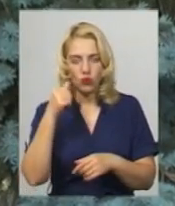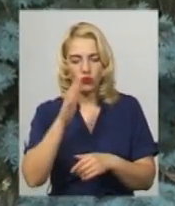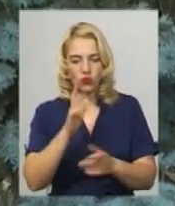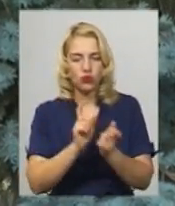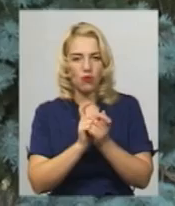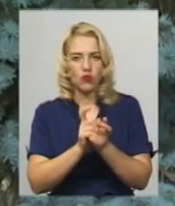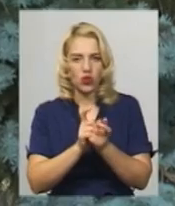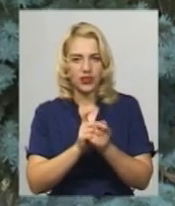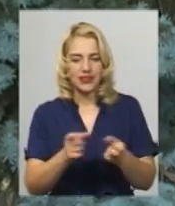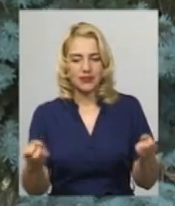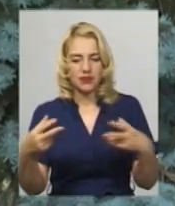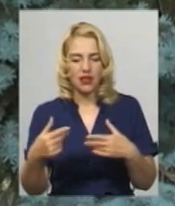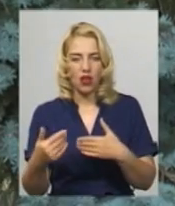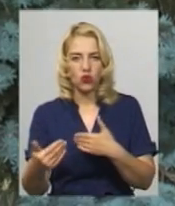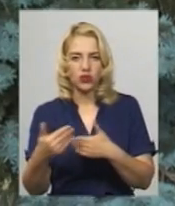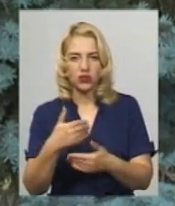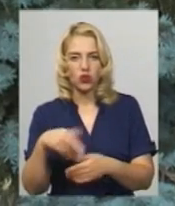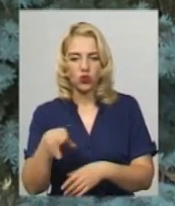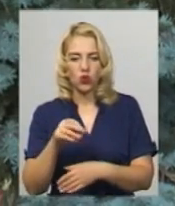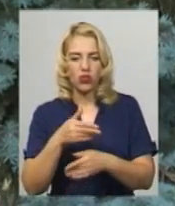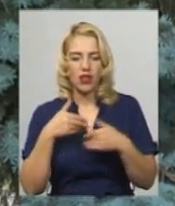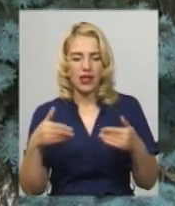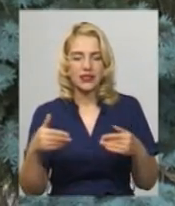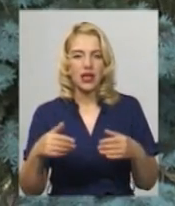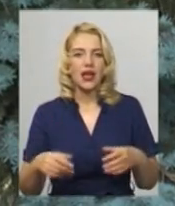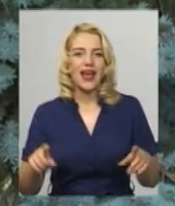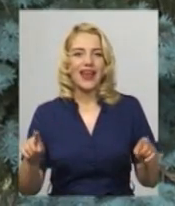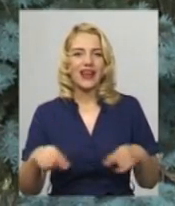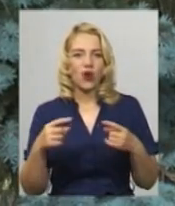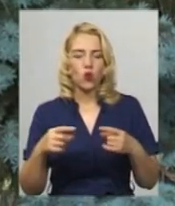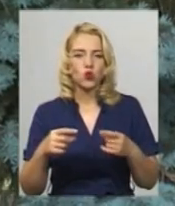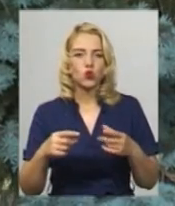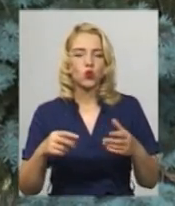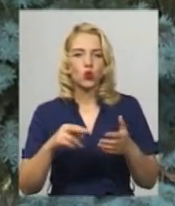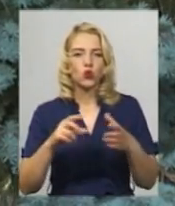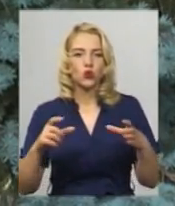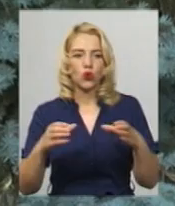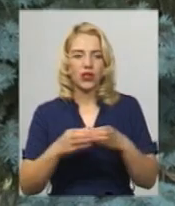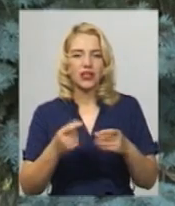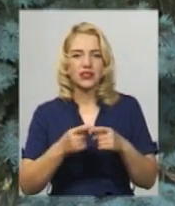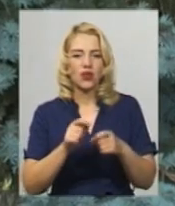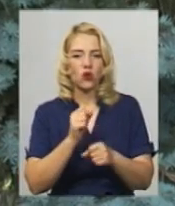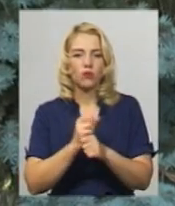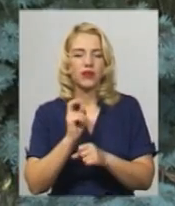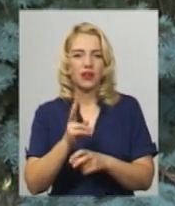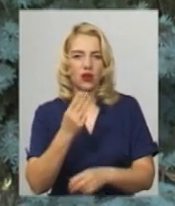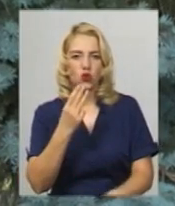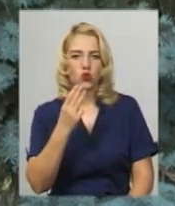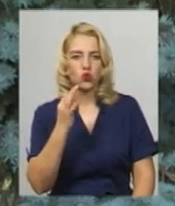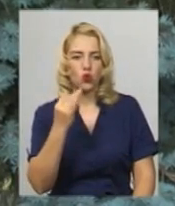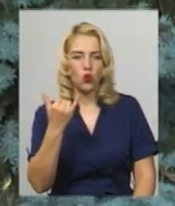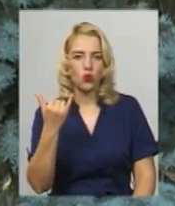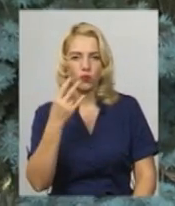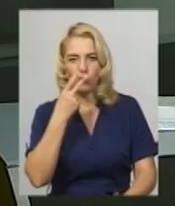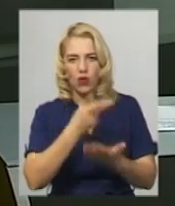Спеціально їде до нас гурт реконструкторів, які це роблять як шоу, так як буде показове